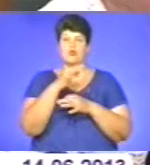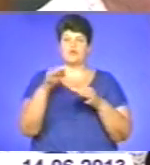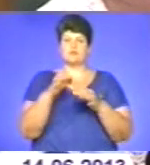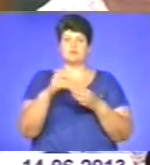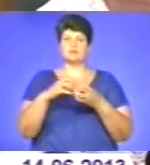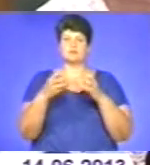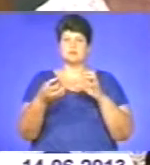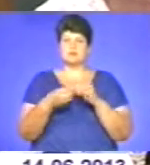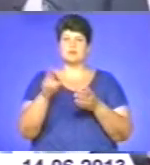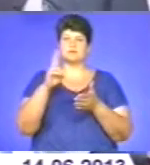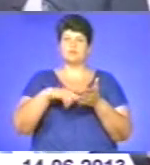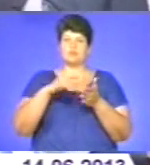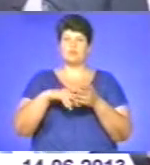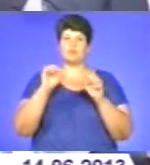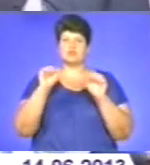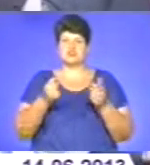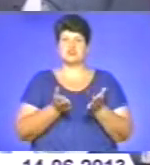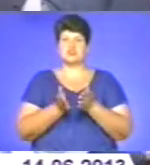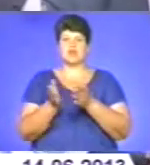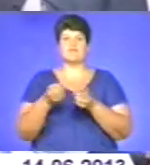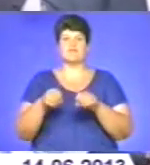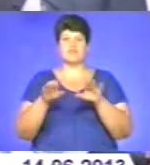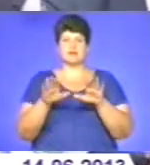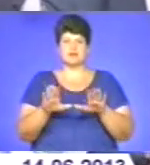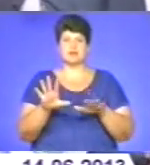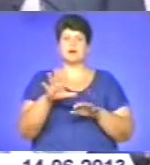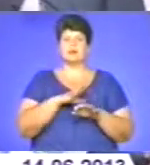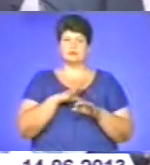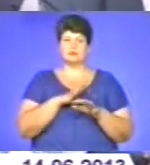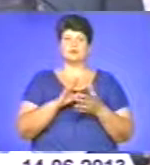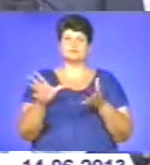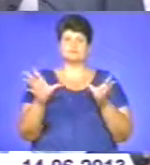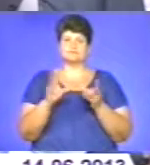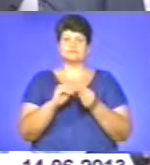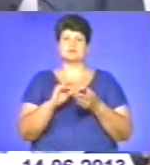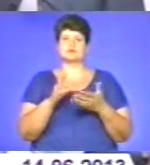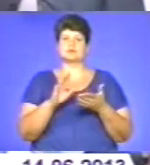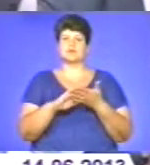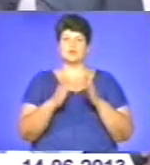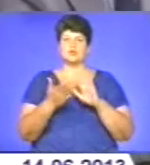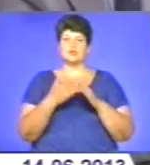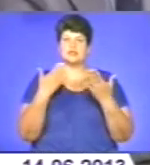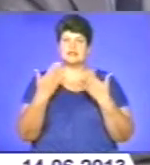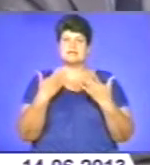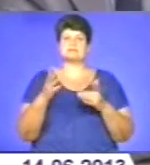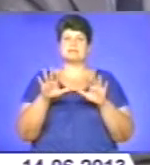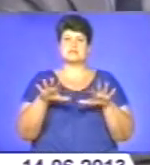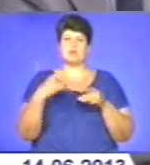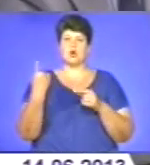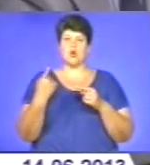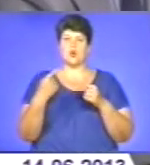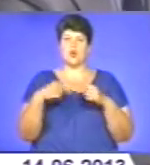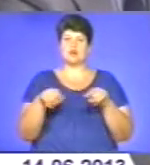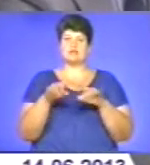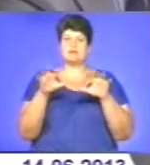оподаткування, можливі шляхи їх вирішення. Йшлося і по налагодження партнерських стосунків з місцевими органами влади про ті питання,